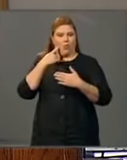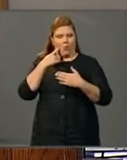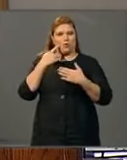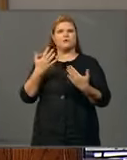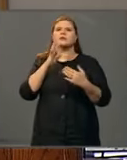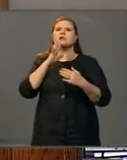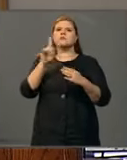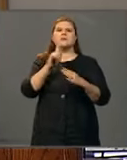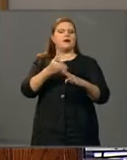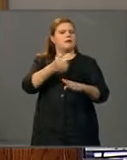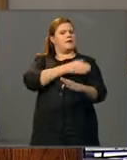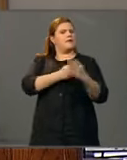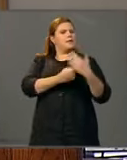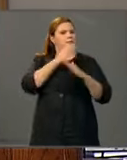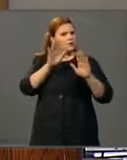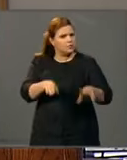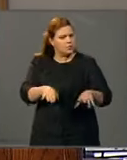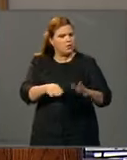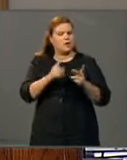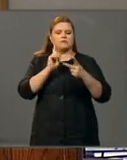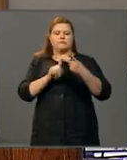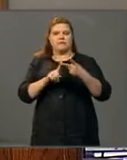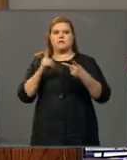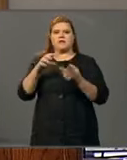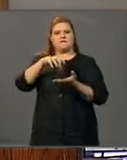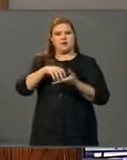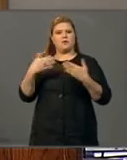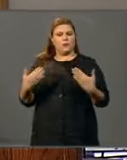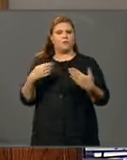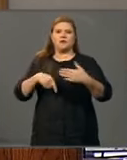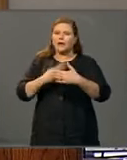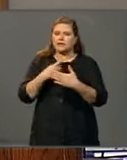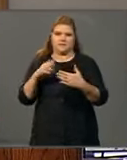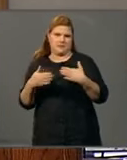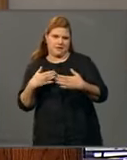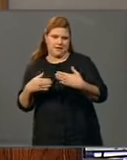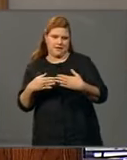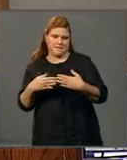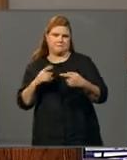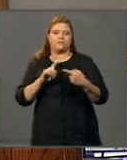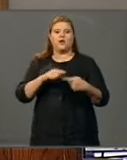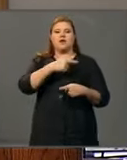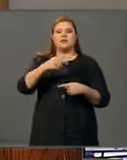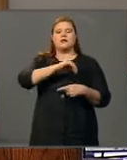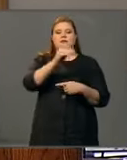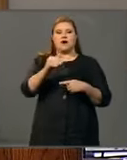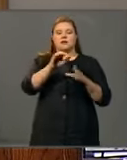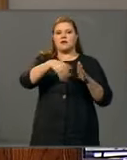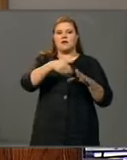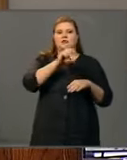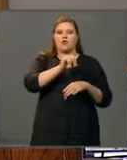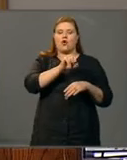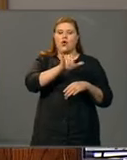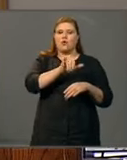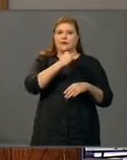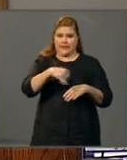on tapahtunut ja mitkä ovat valtion välittömät toimenpiteet. Talvivaaran kaivososakeyhtiö OYJ on tänään